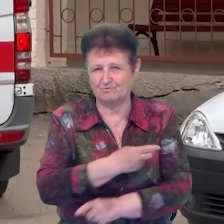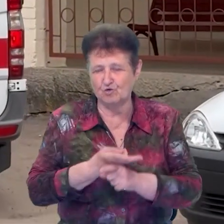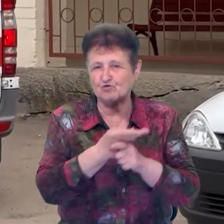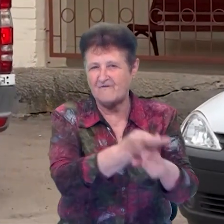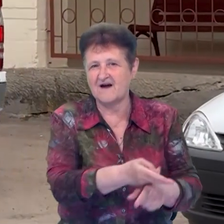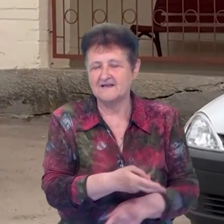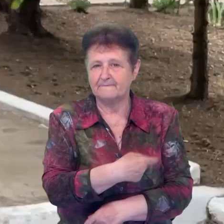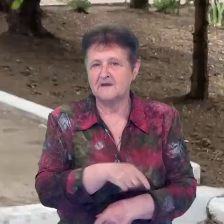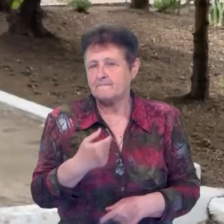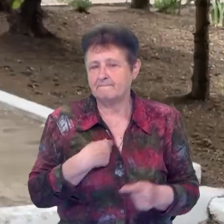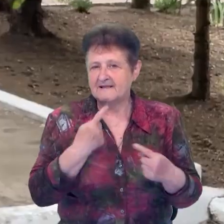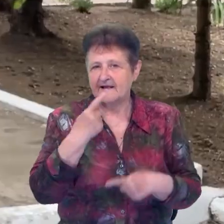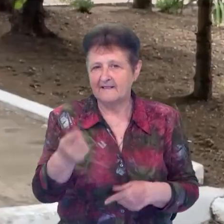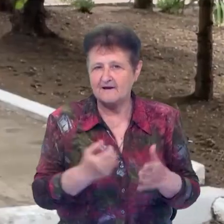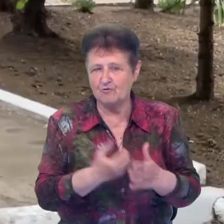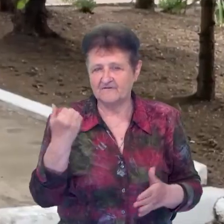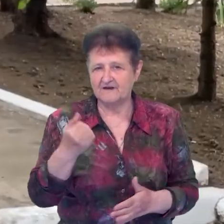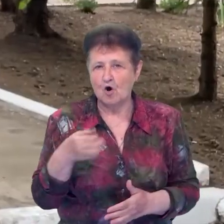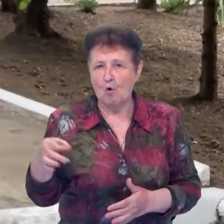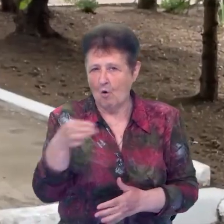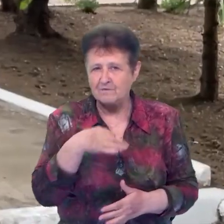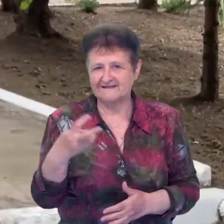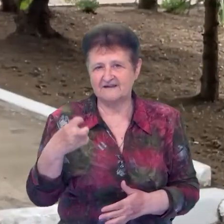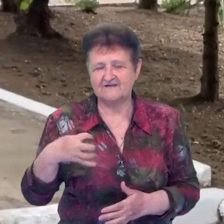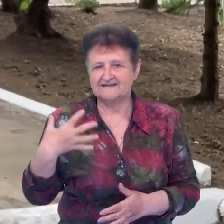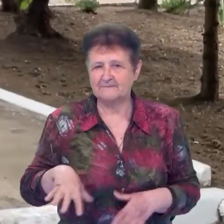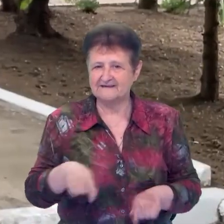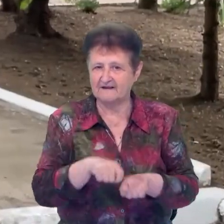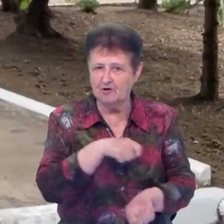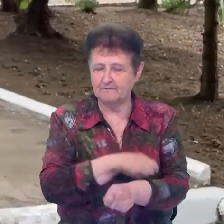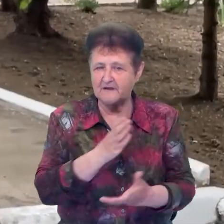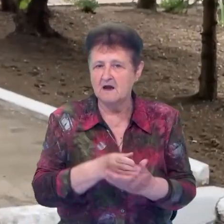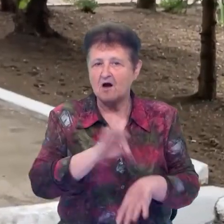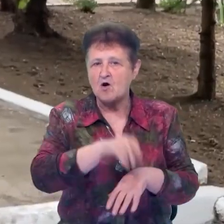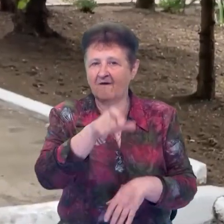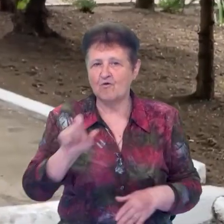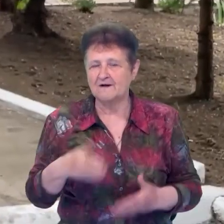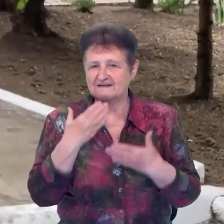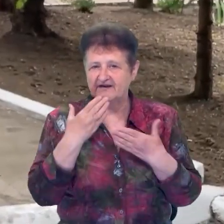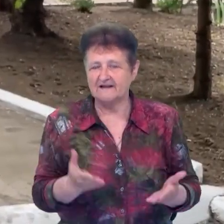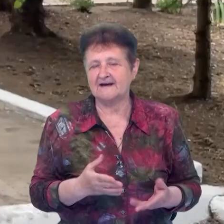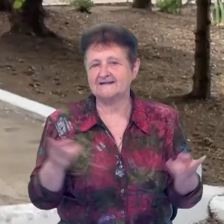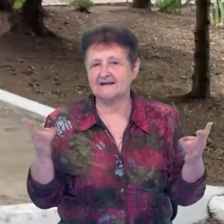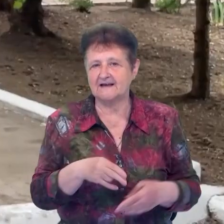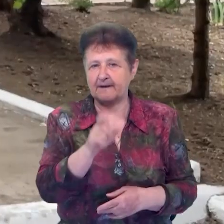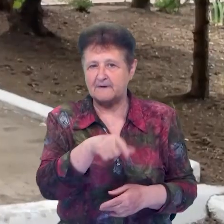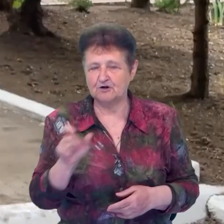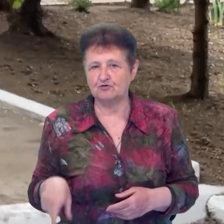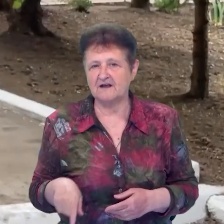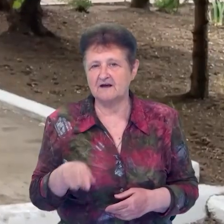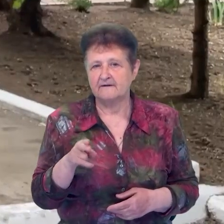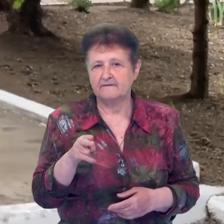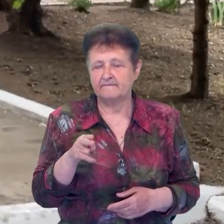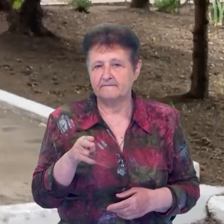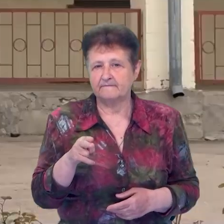дуже віддалені від області, це таки 250 кілометрів, хворі звертаються, треба людей тут по